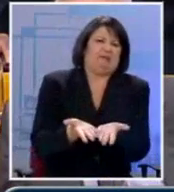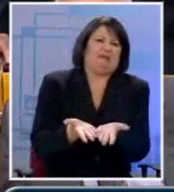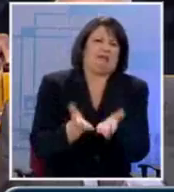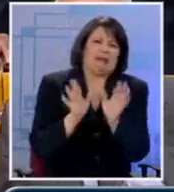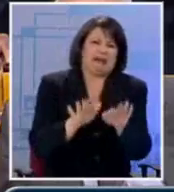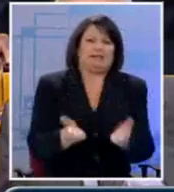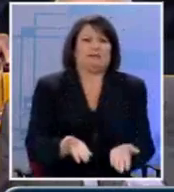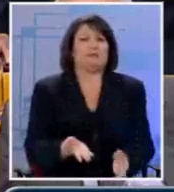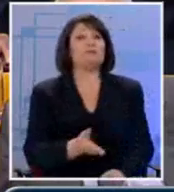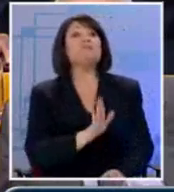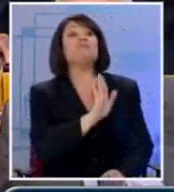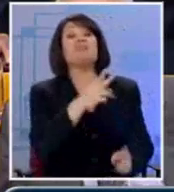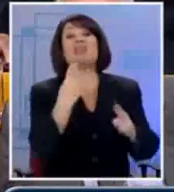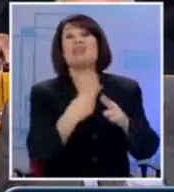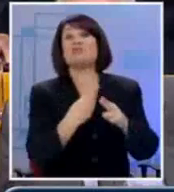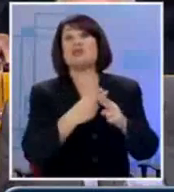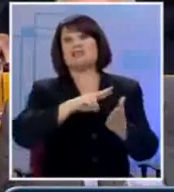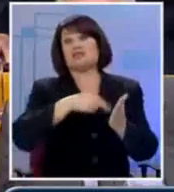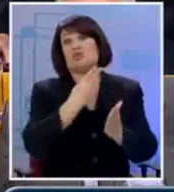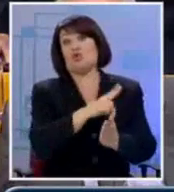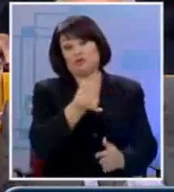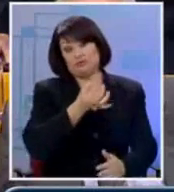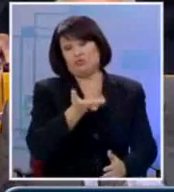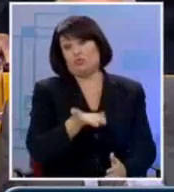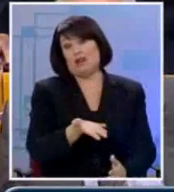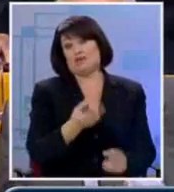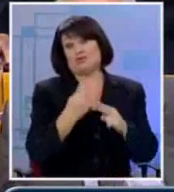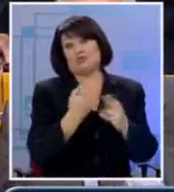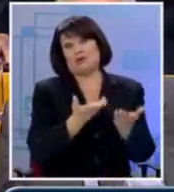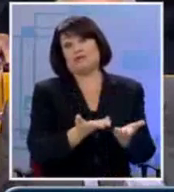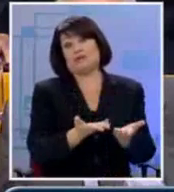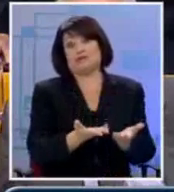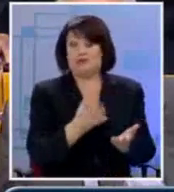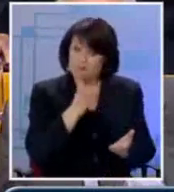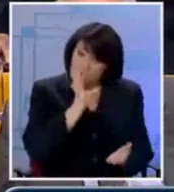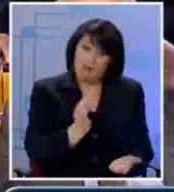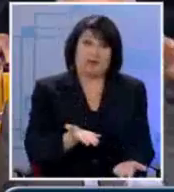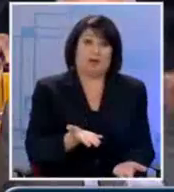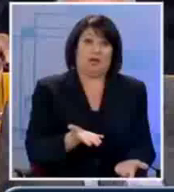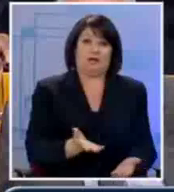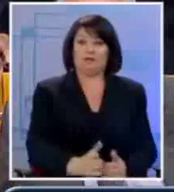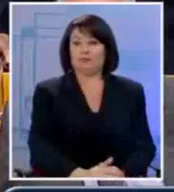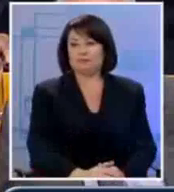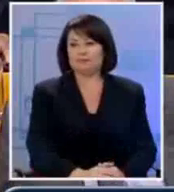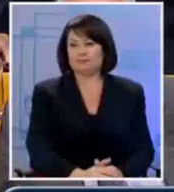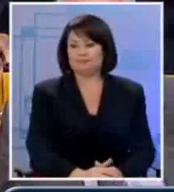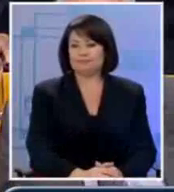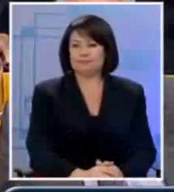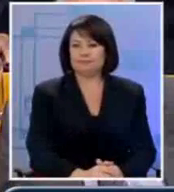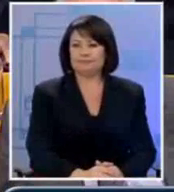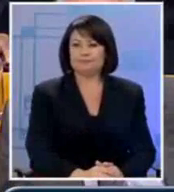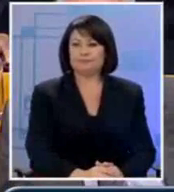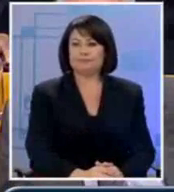δεν σας αξίζει ο ρόλος αυτός. Δεν σας αξίζει προσωπικά. Κύριε Συνέαρφη. Δεν σας αξίζει. Λοιπόν,